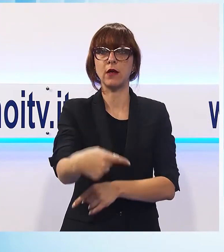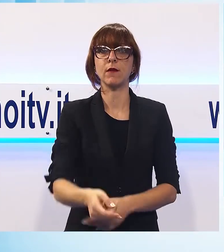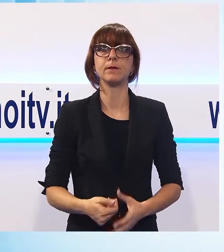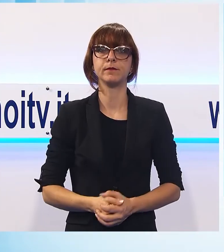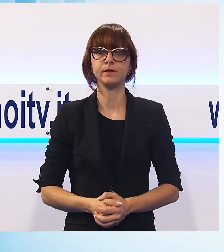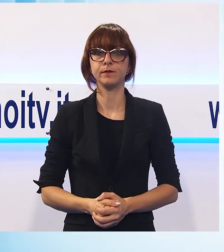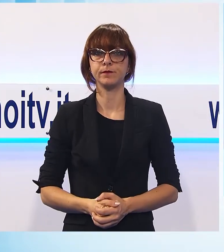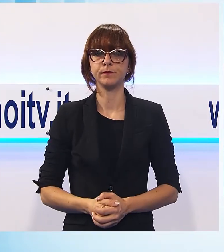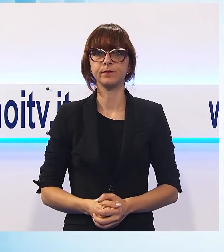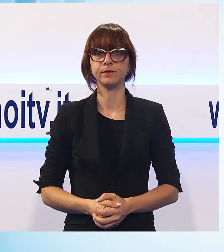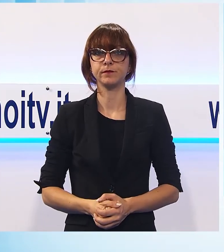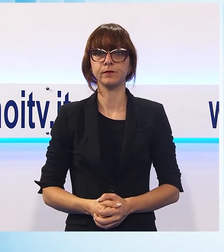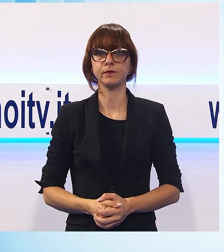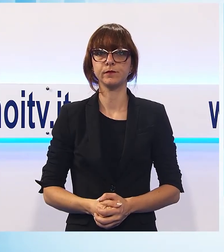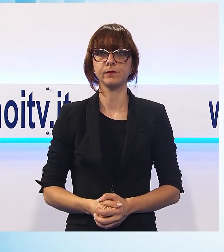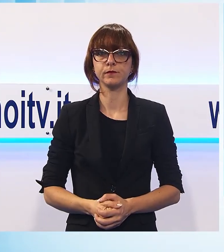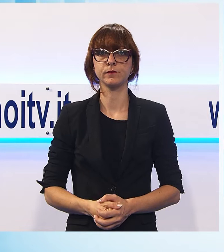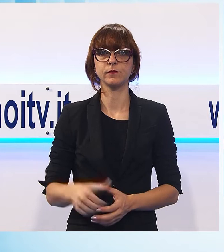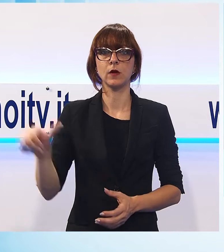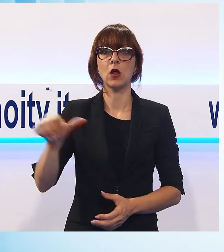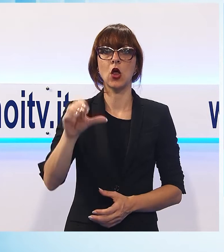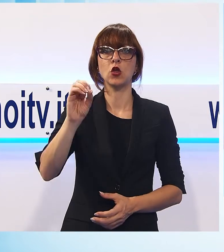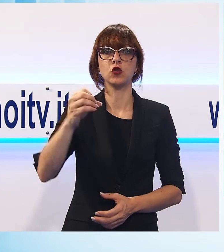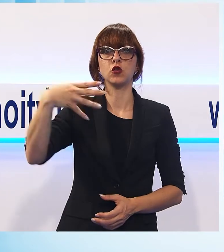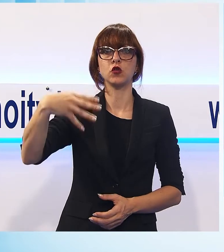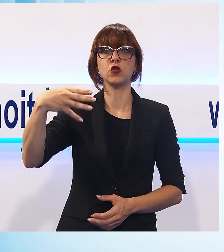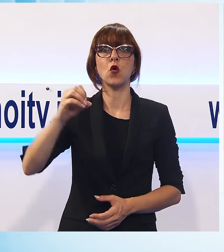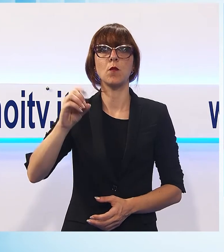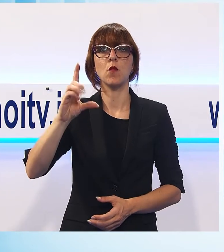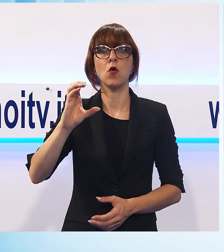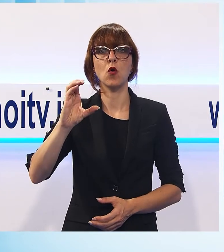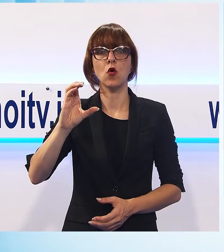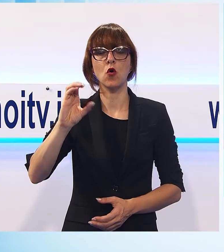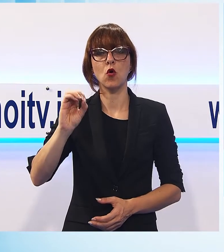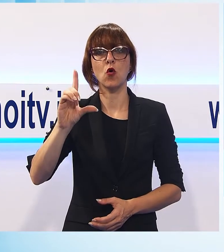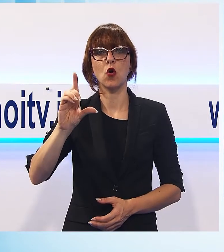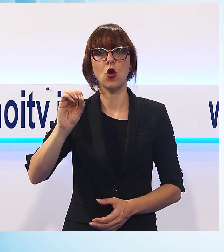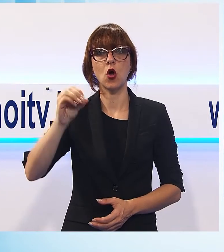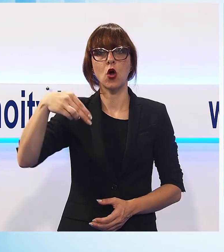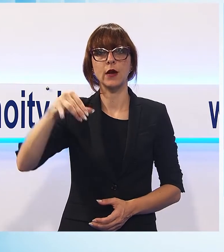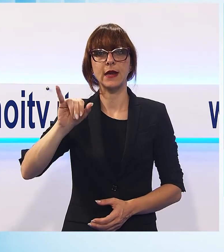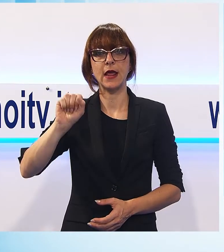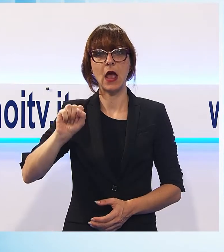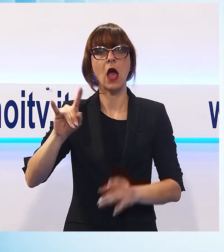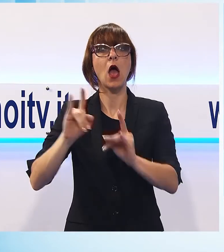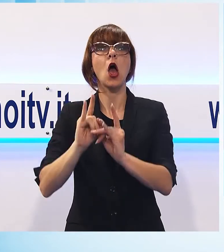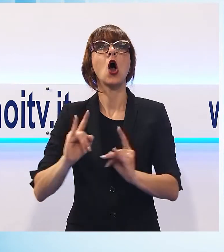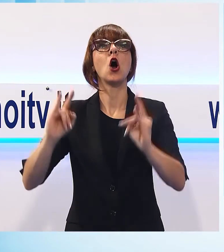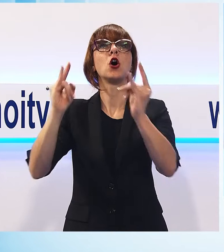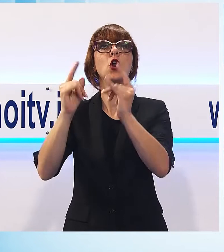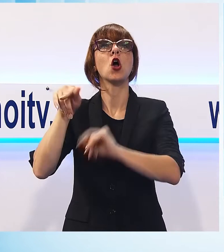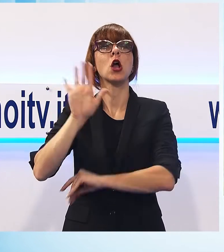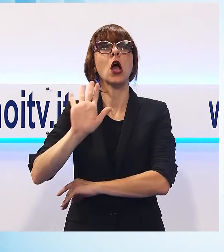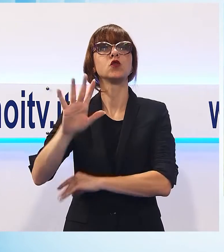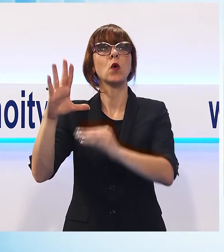Ci spostiamo adesso a Sommo Colonia, sono in arrivo finanziamenti per il restauro della rocca. Sentiamo Luca Galeotti.